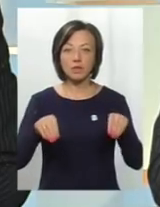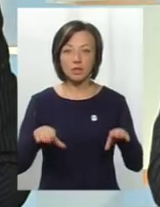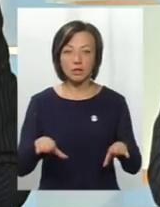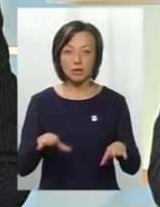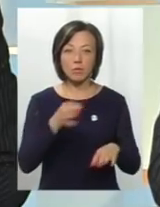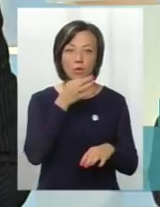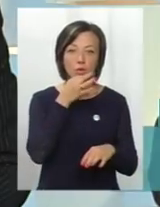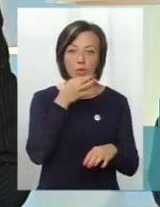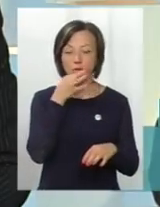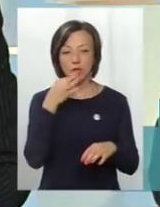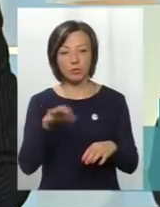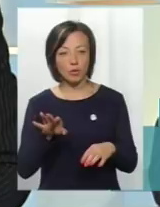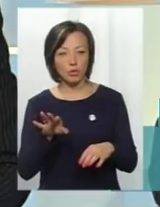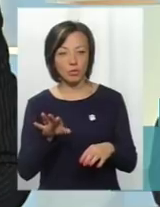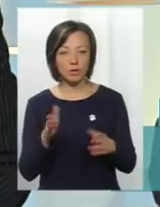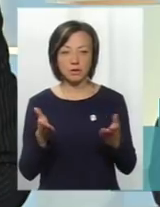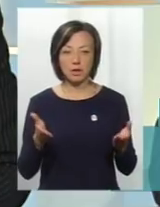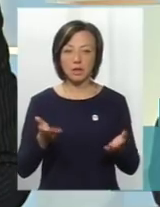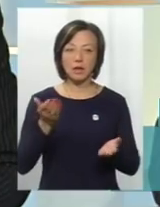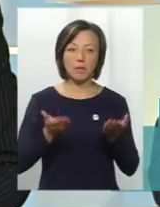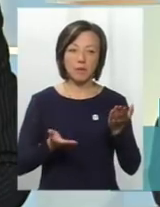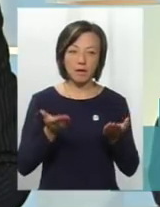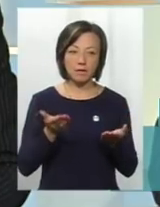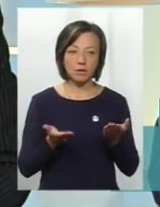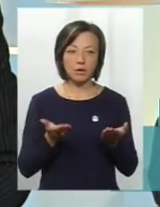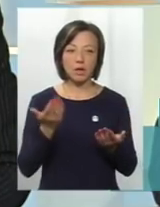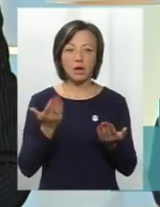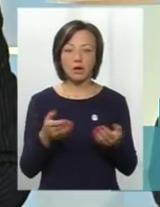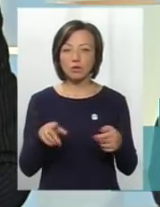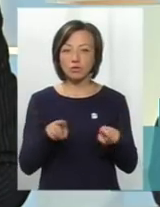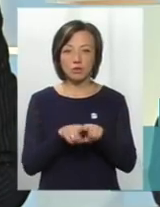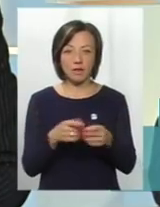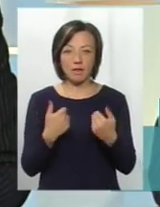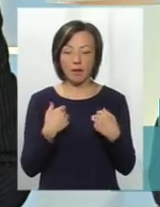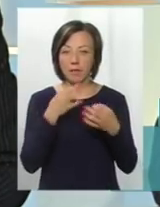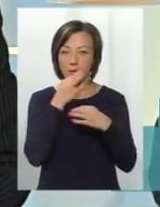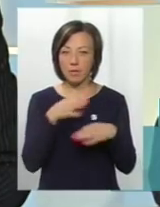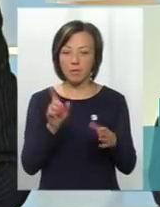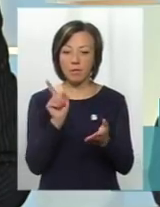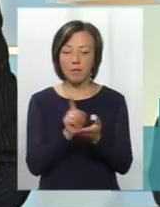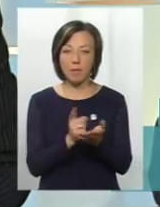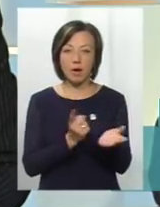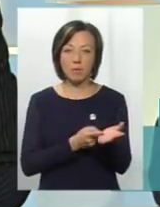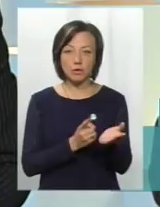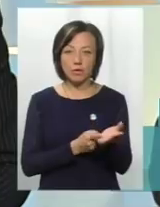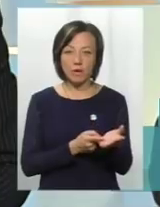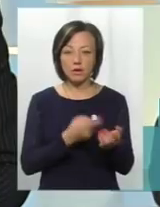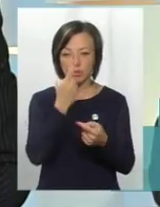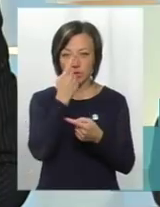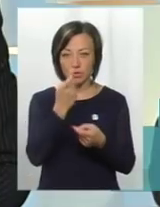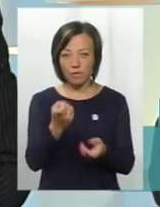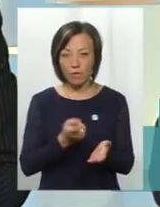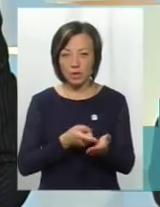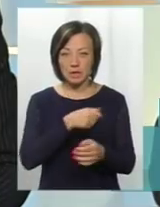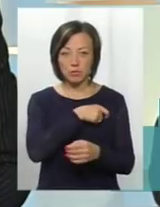подобаються вони нам чи не подобаються. Напевно, якщо вони нам не подобаються, то ми маємо аргументувати і доводити депутатам